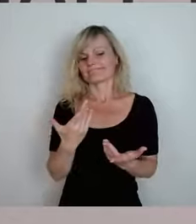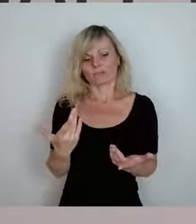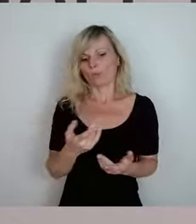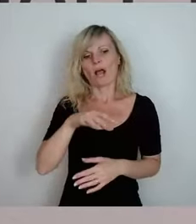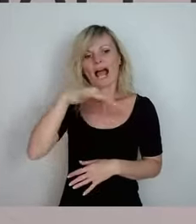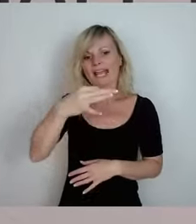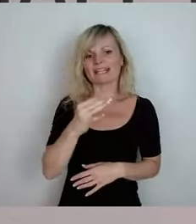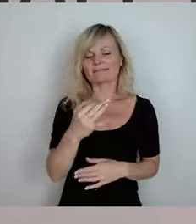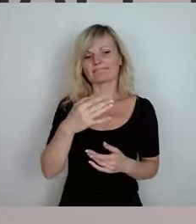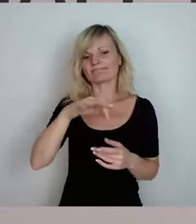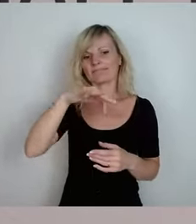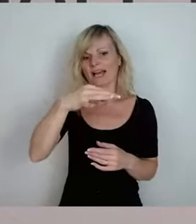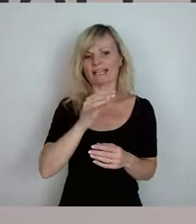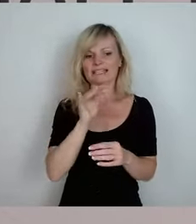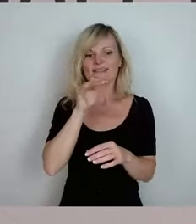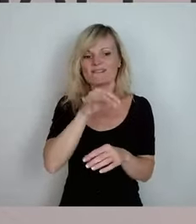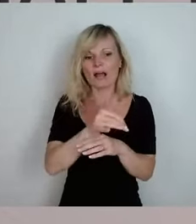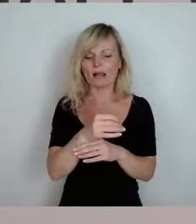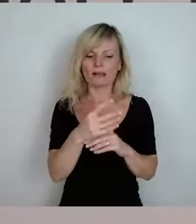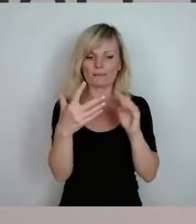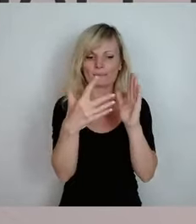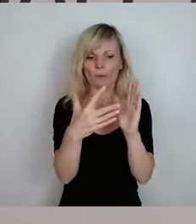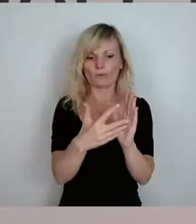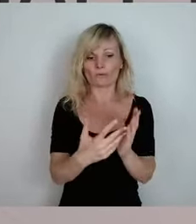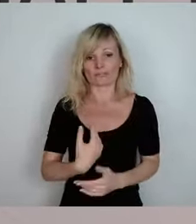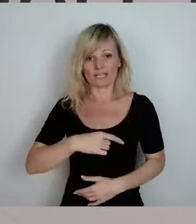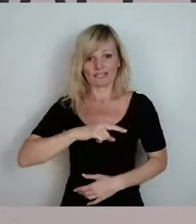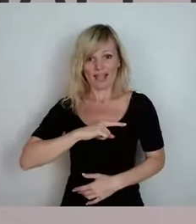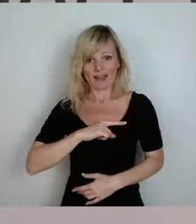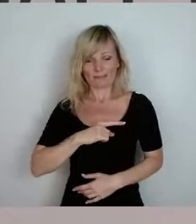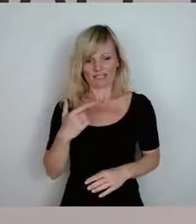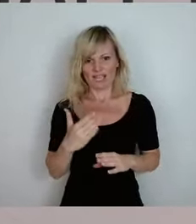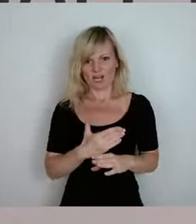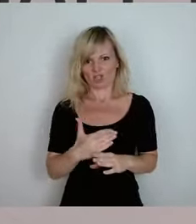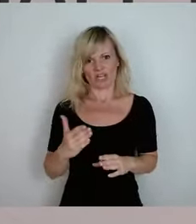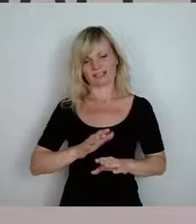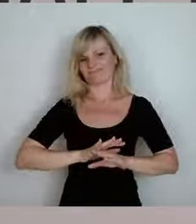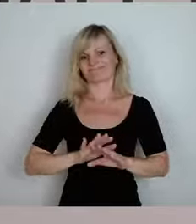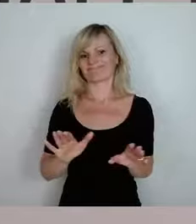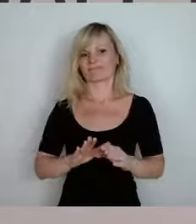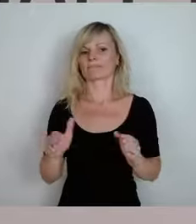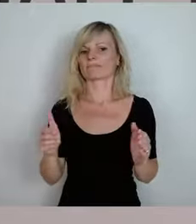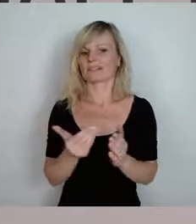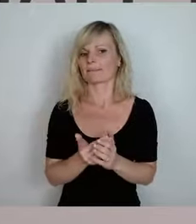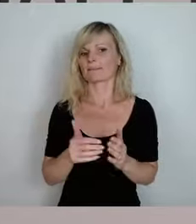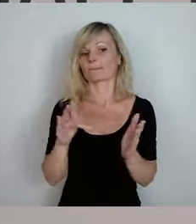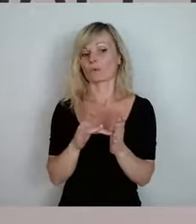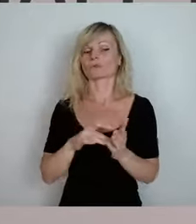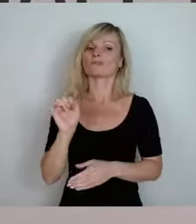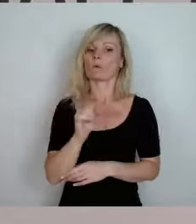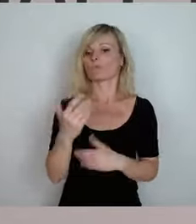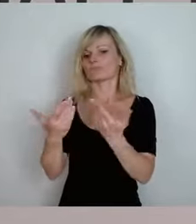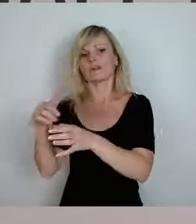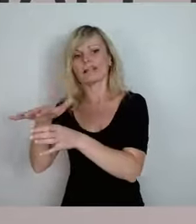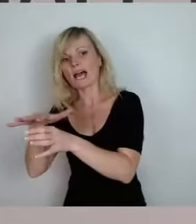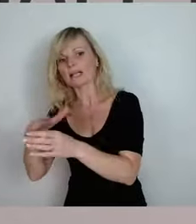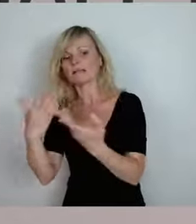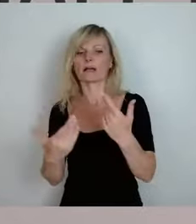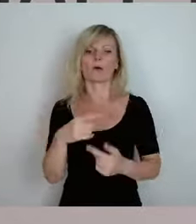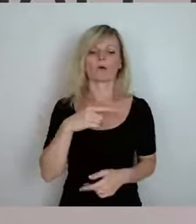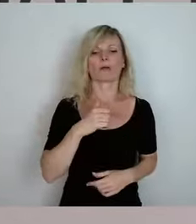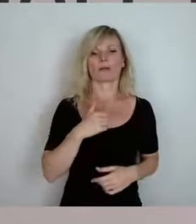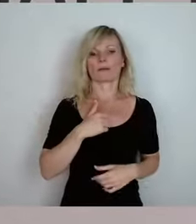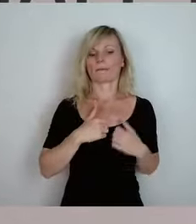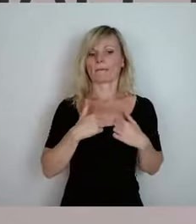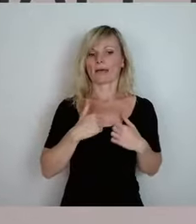der Schiedsrichter sein. Es gibt Gründe, warum in diesem Land und auch in Baden-Württemberg und auch in Hessen